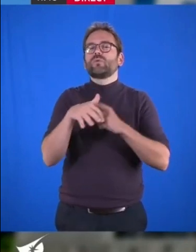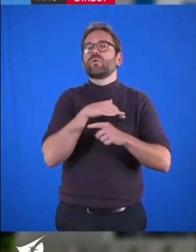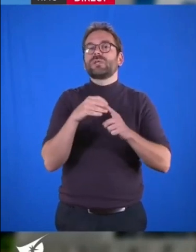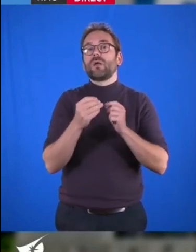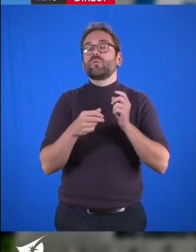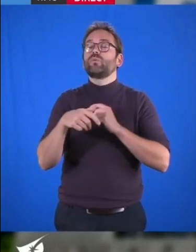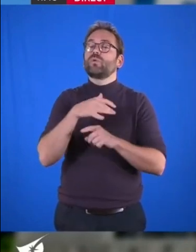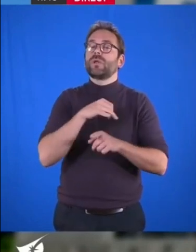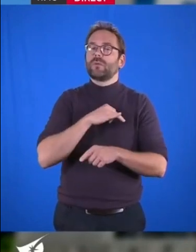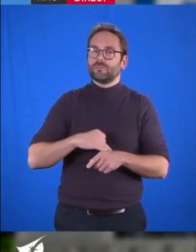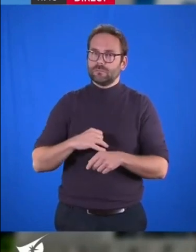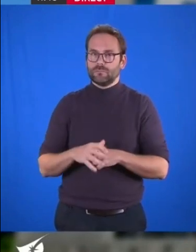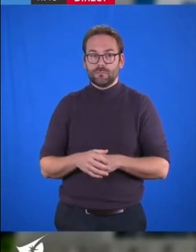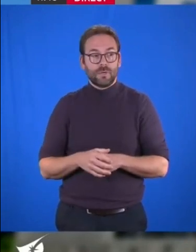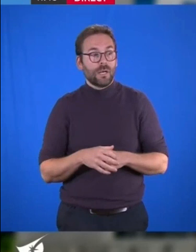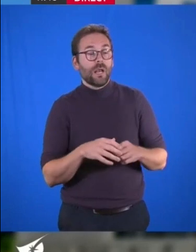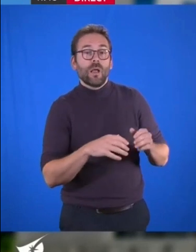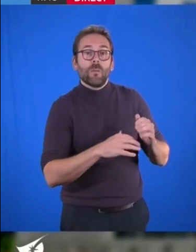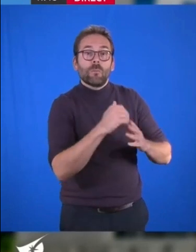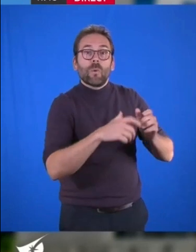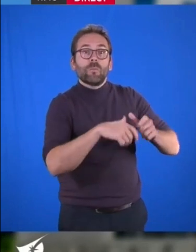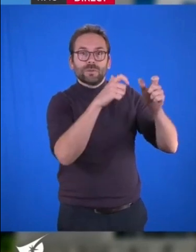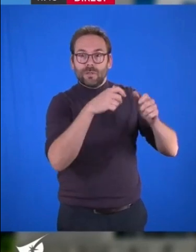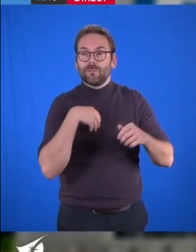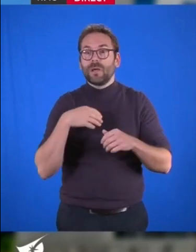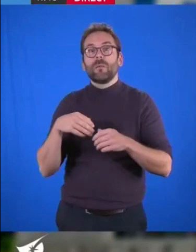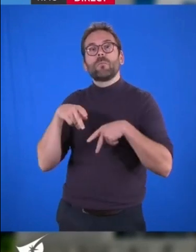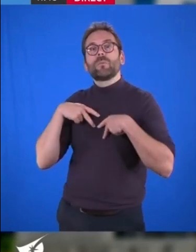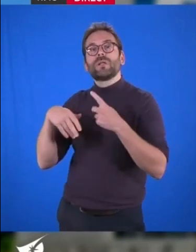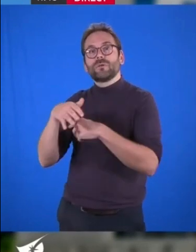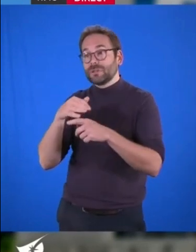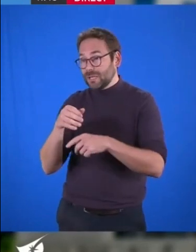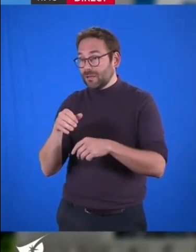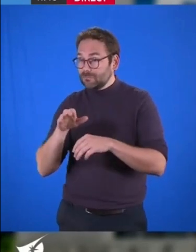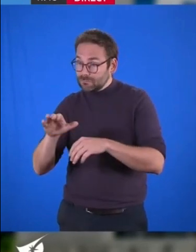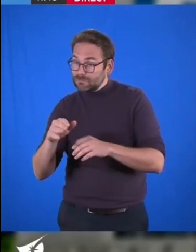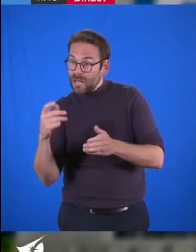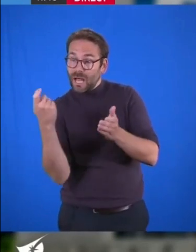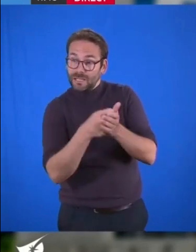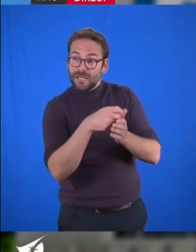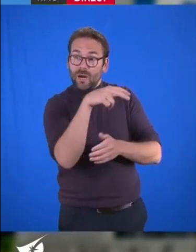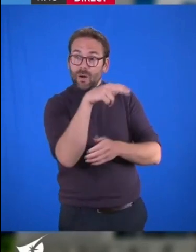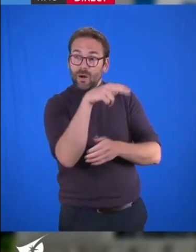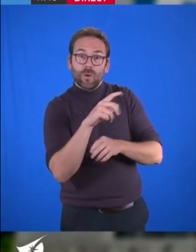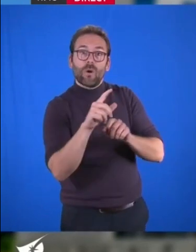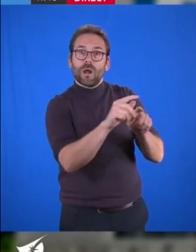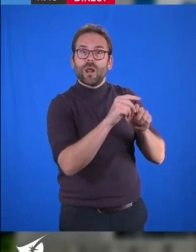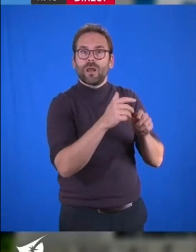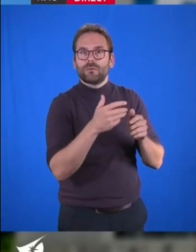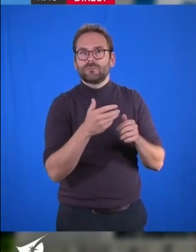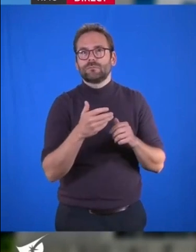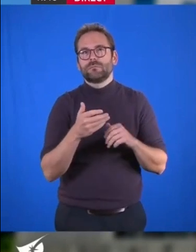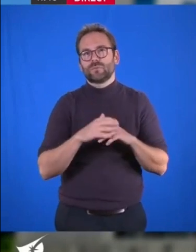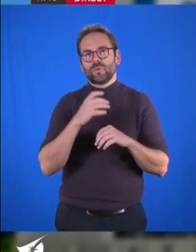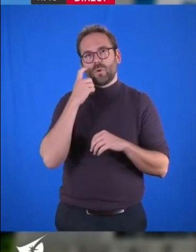opérations des promoteurs, les bailleurs sont sollicités pour participer à l'achat de logements auprès de ces promoteurs. Deux